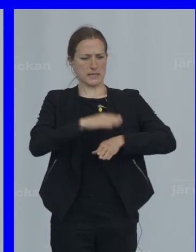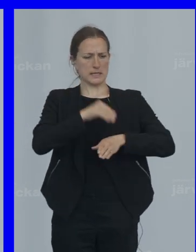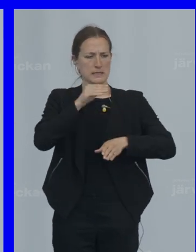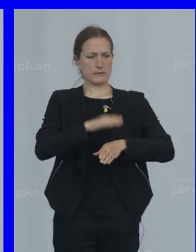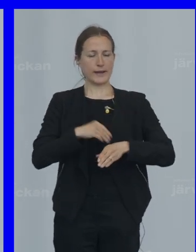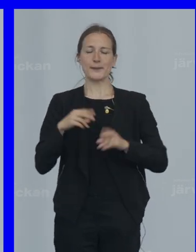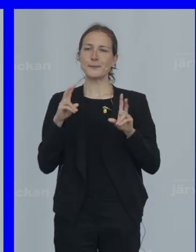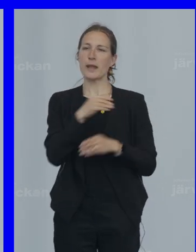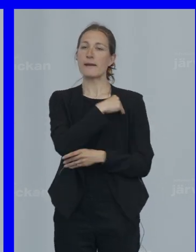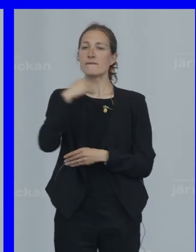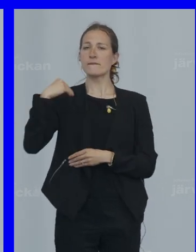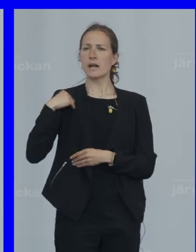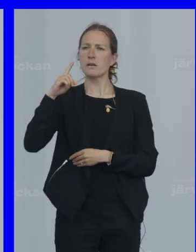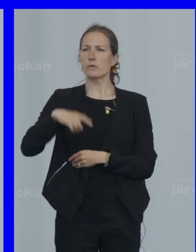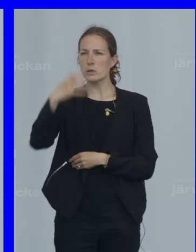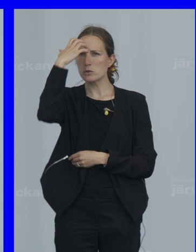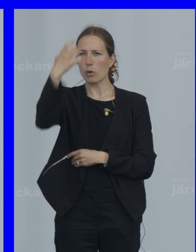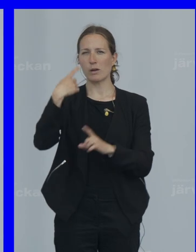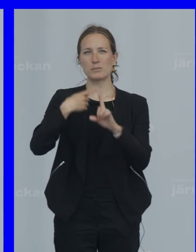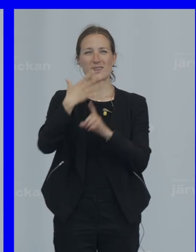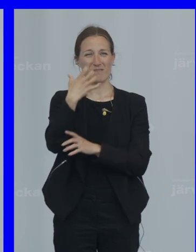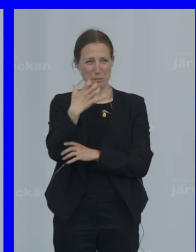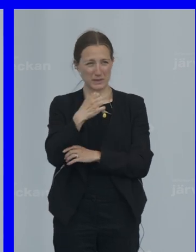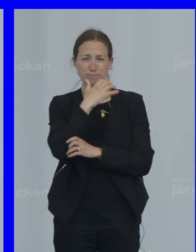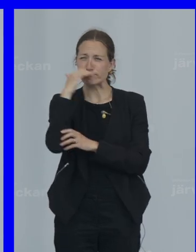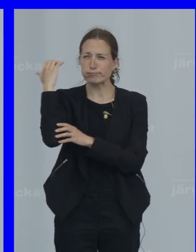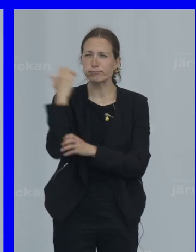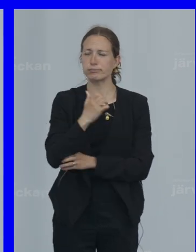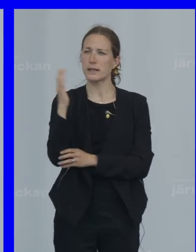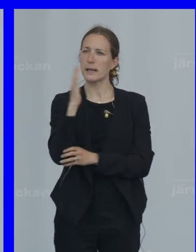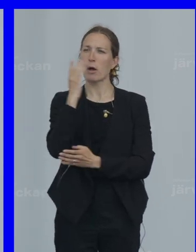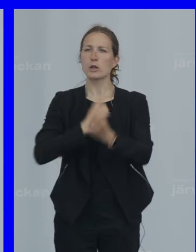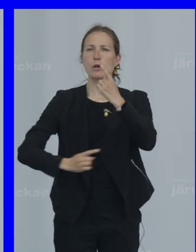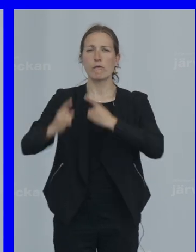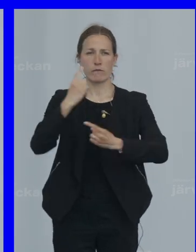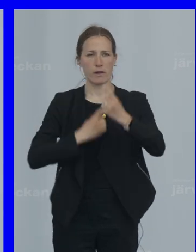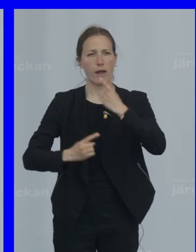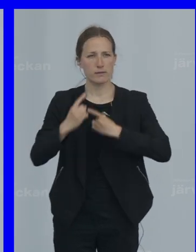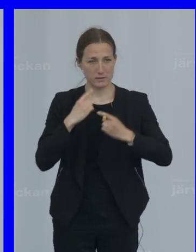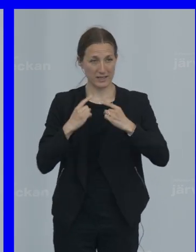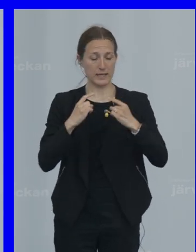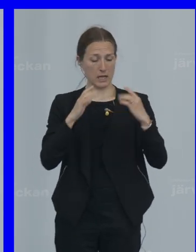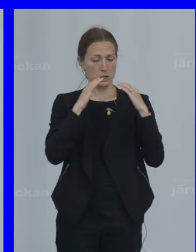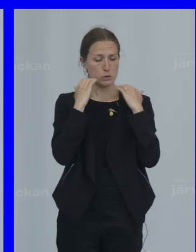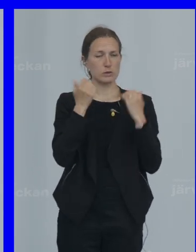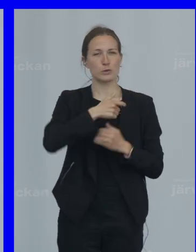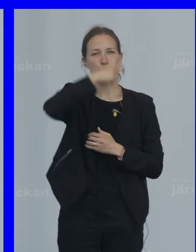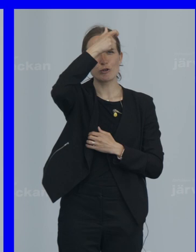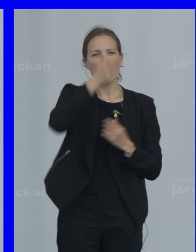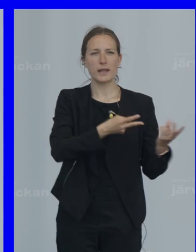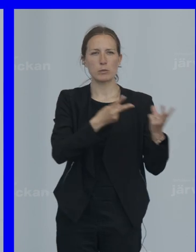värd För Stockholm plus 50 En stor klimatkonferens Så drar den socialdemokratiska